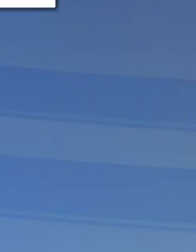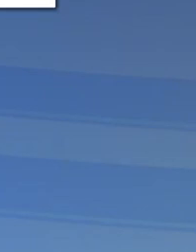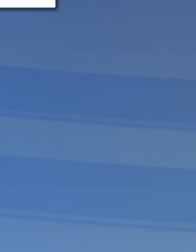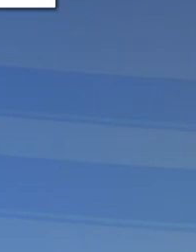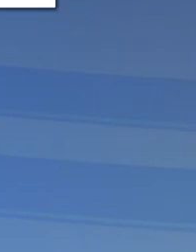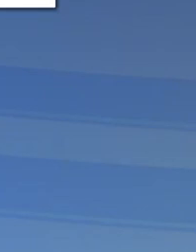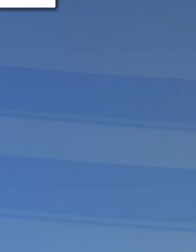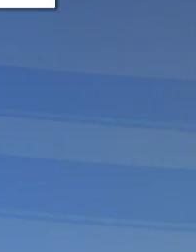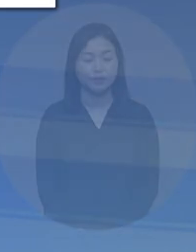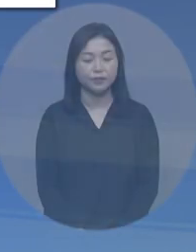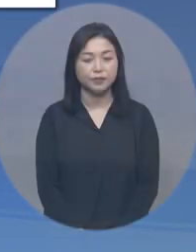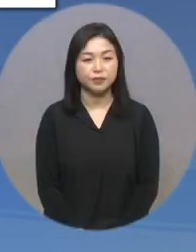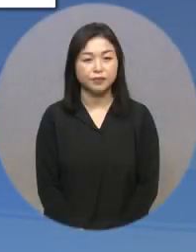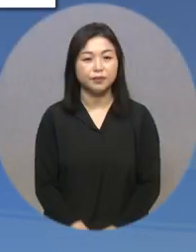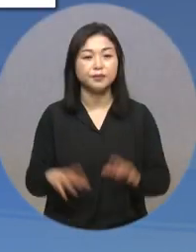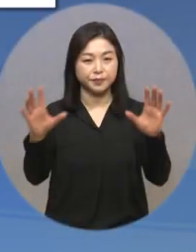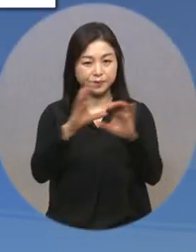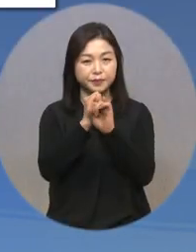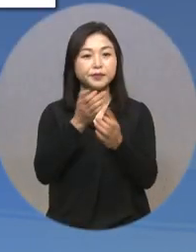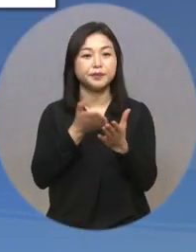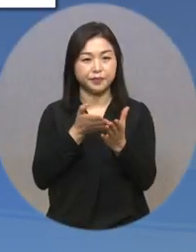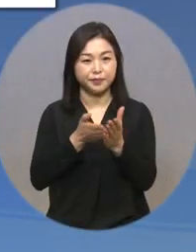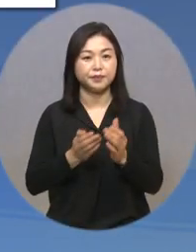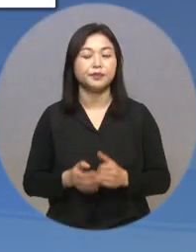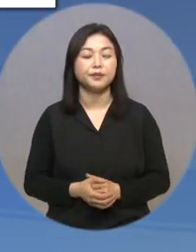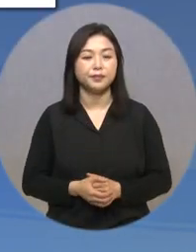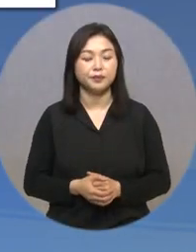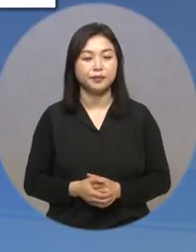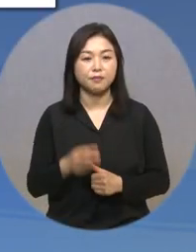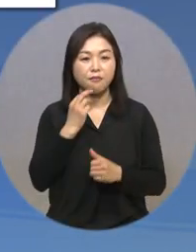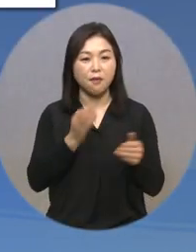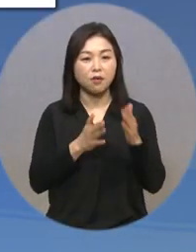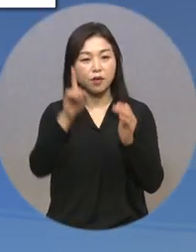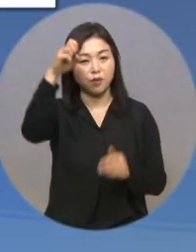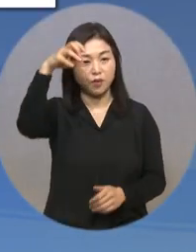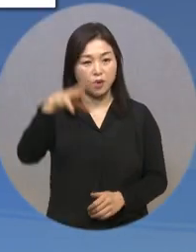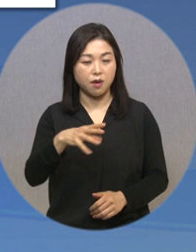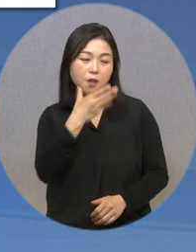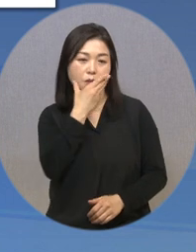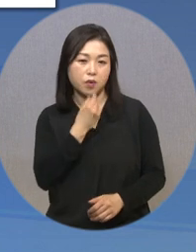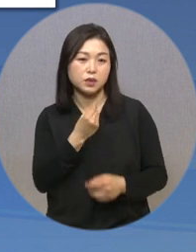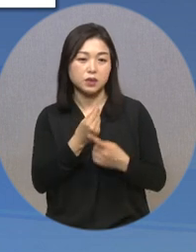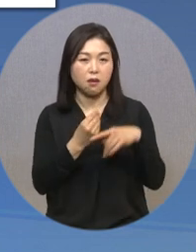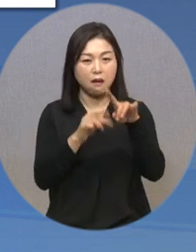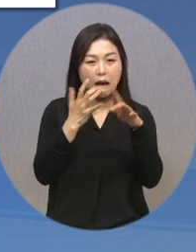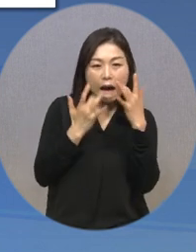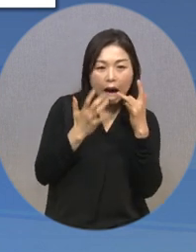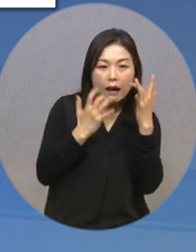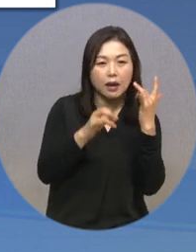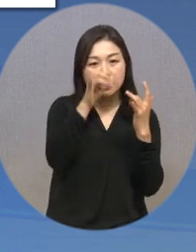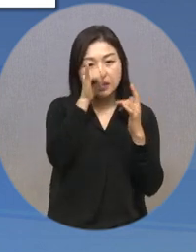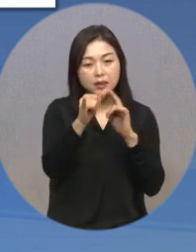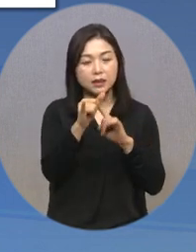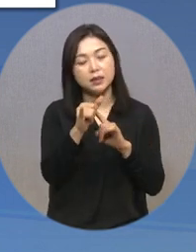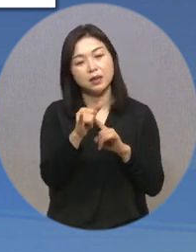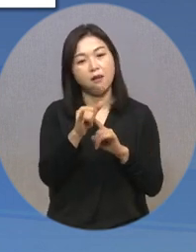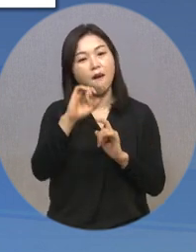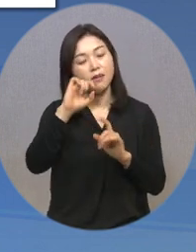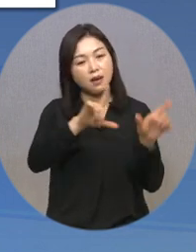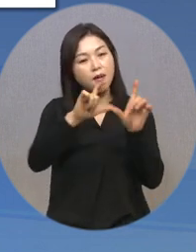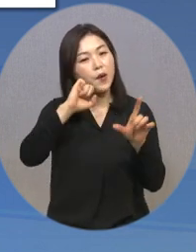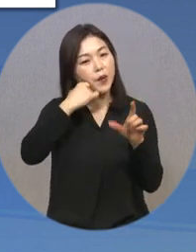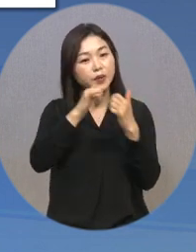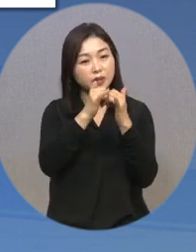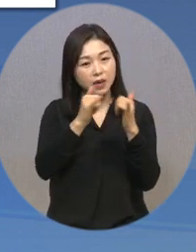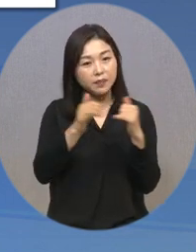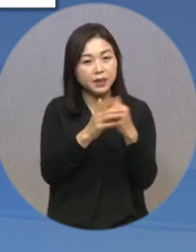이어서 간추린 뉴스 전해드립니다. 경기 고양시는 복지 사각지대에 놓인 취약계층의 응급사태나 고독사